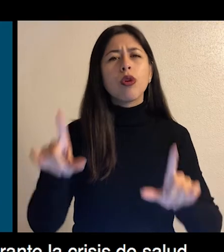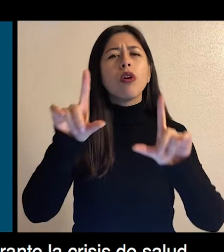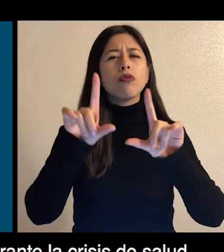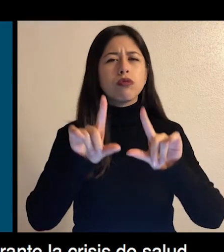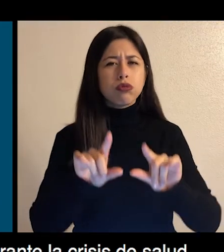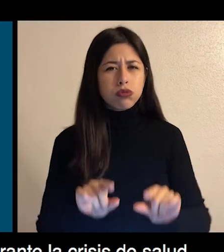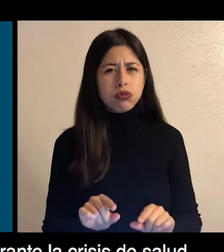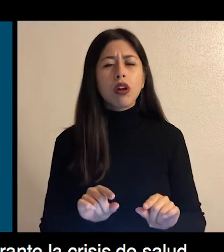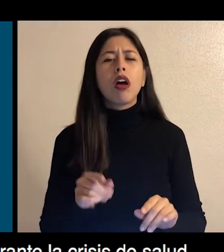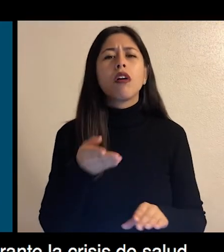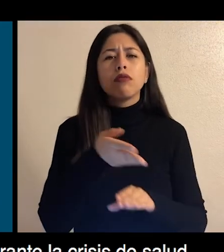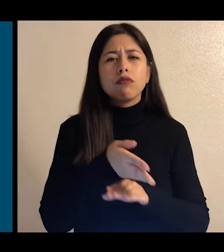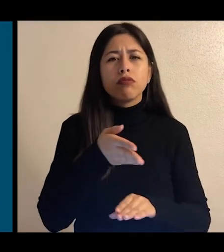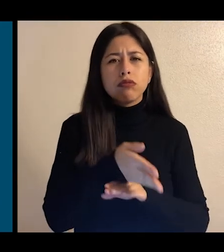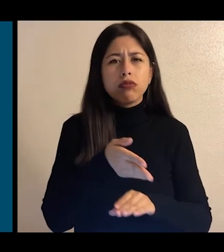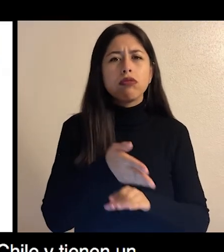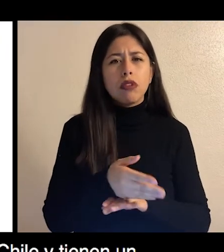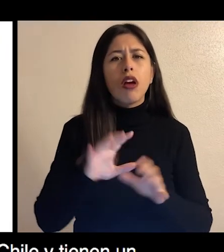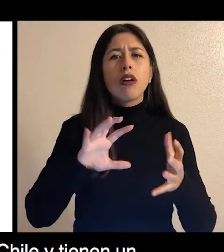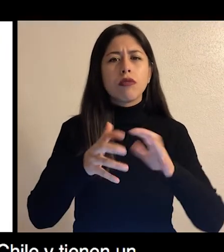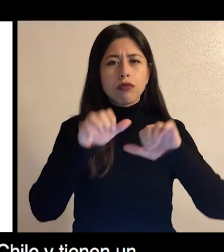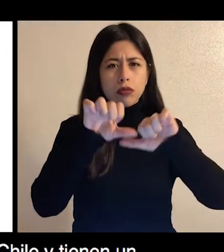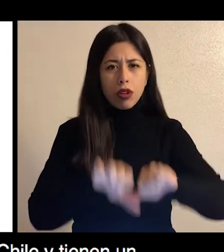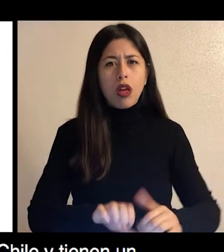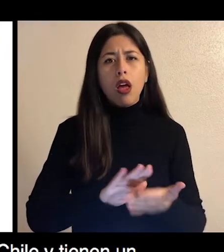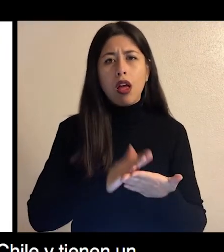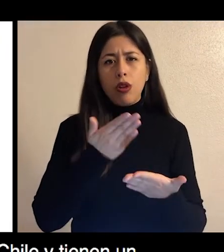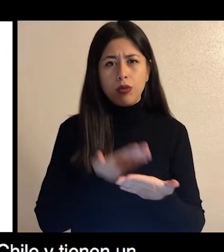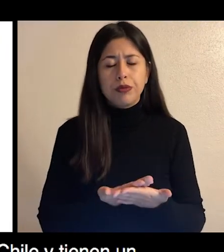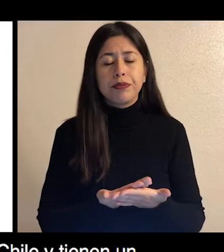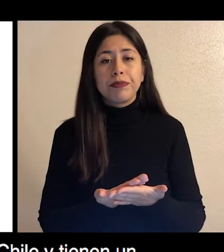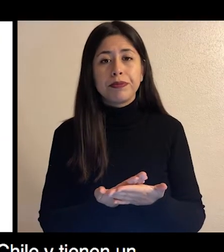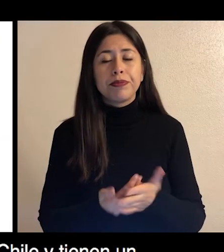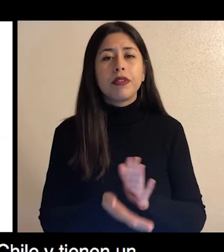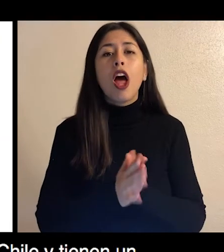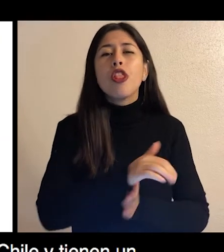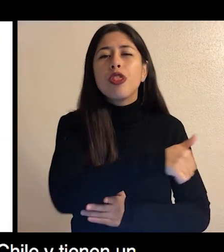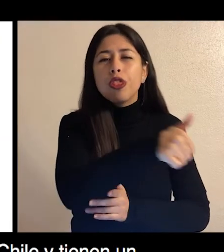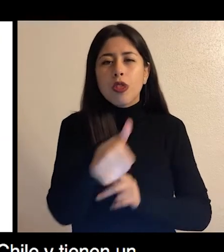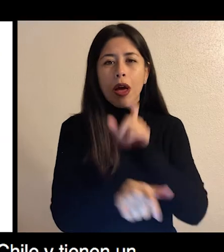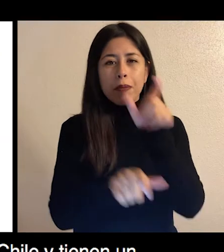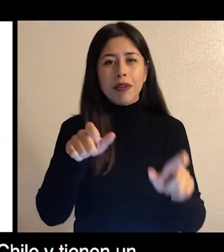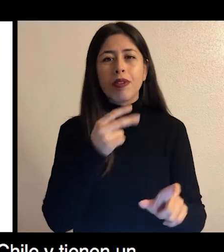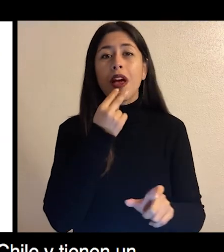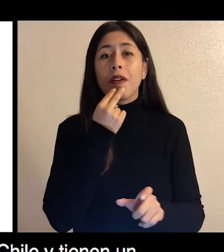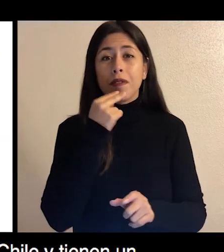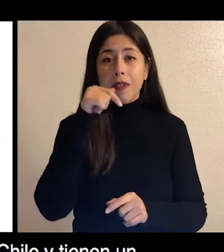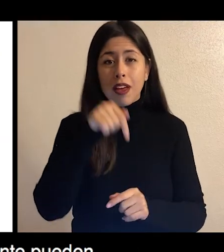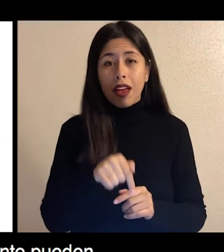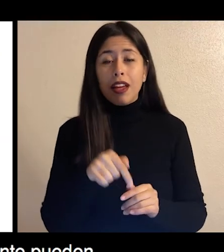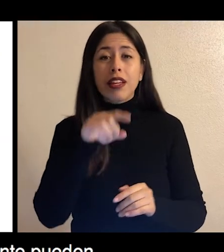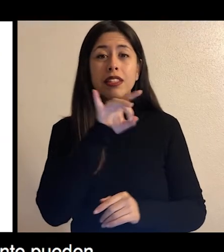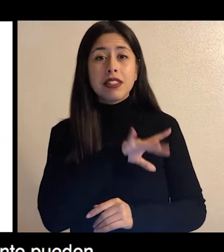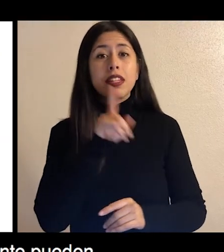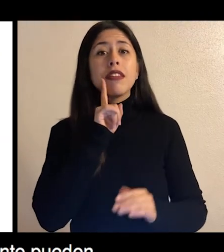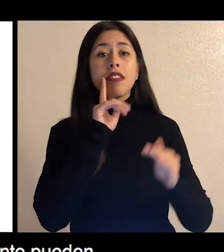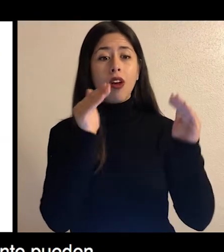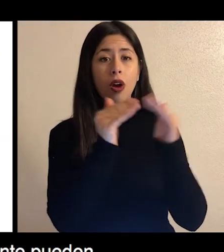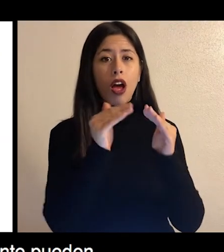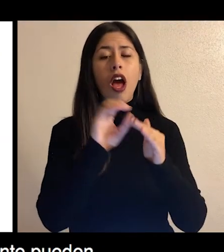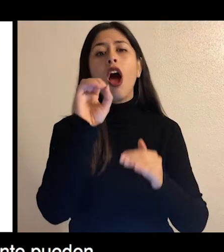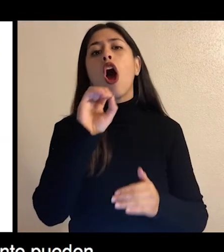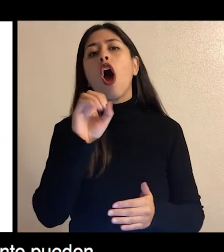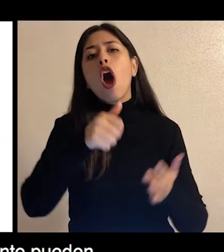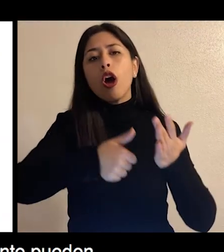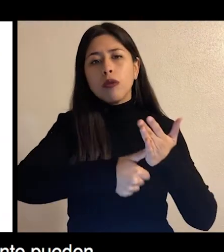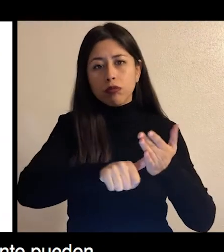ed pandan kri sanitea. Tout moun ki ap viv nan Chili, kelke swa ou se Chilien ou swa etranje, debi ou gen